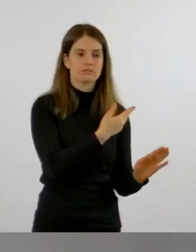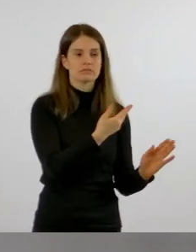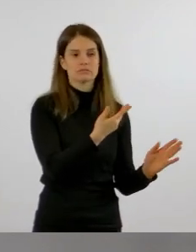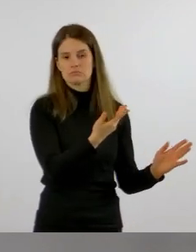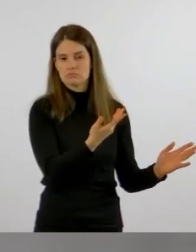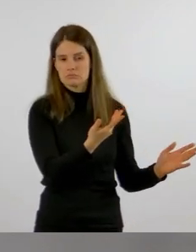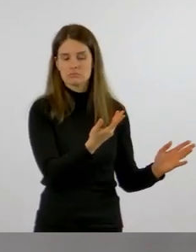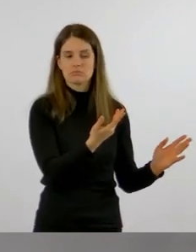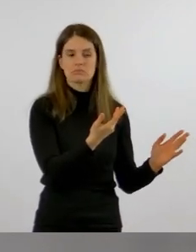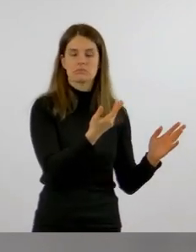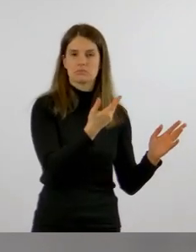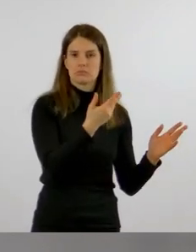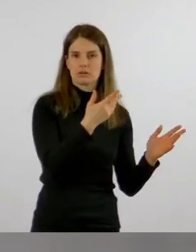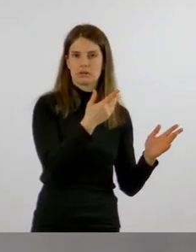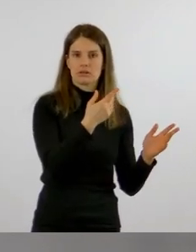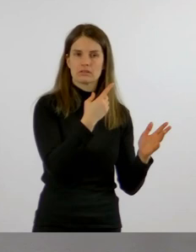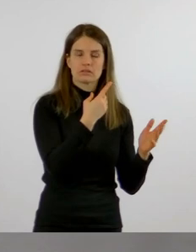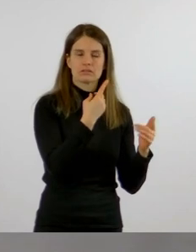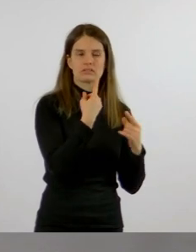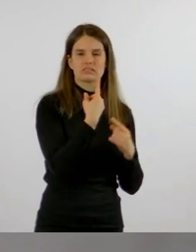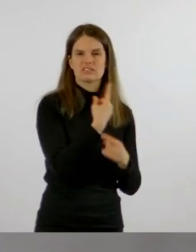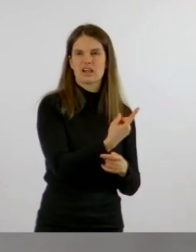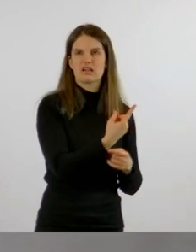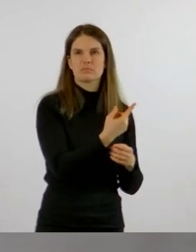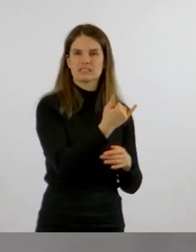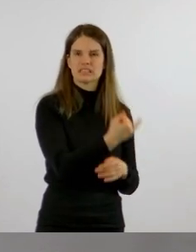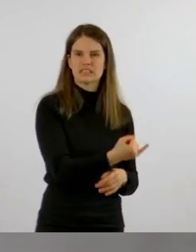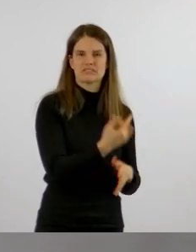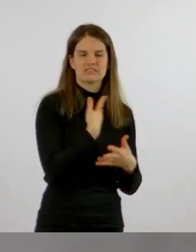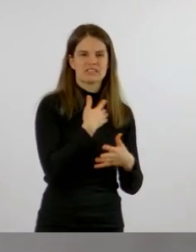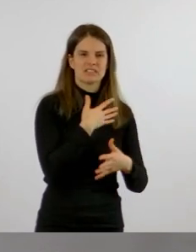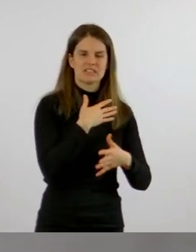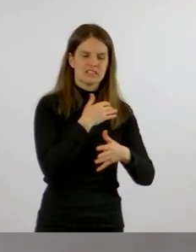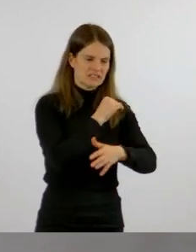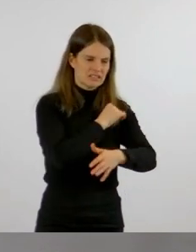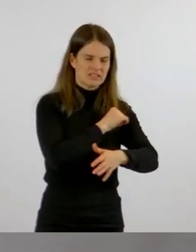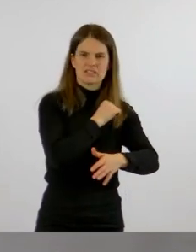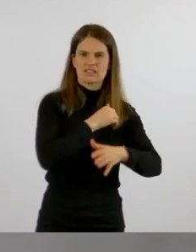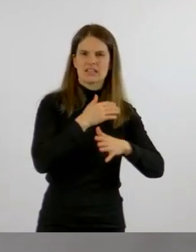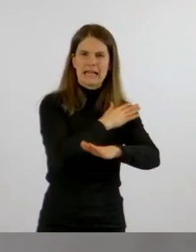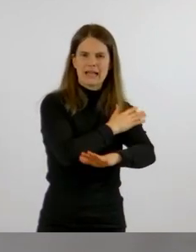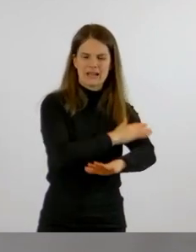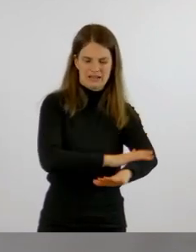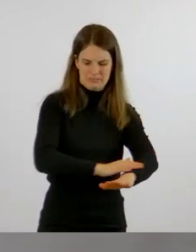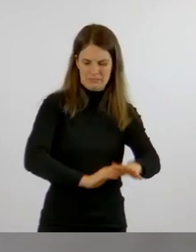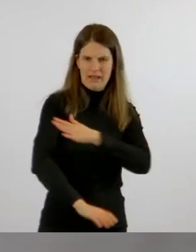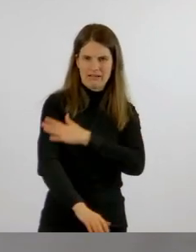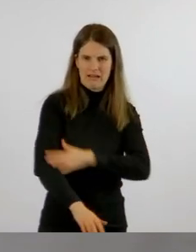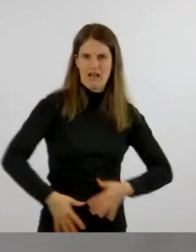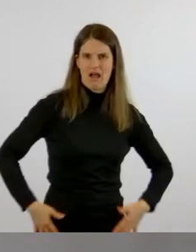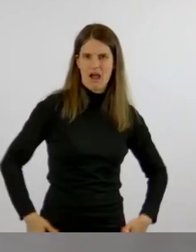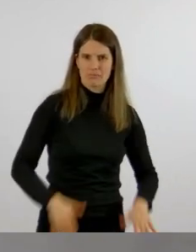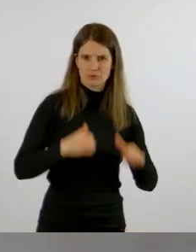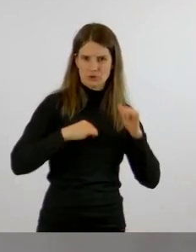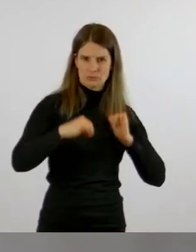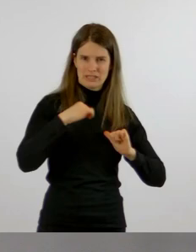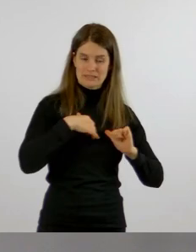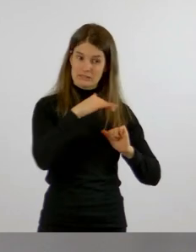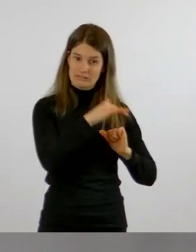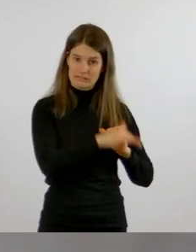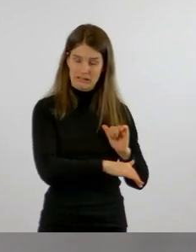ausgesprochen starken Gliederbeschwerden, Gliederschmerzen, sodass die Patienten